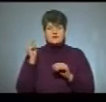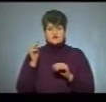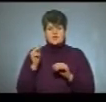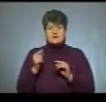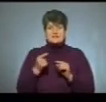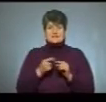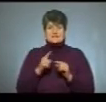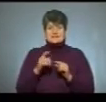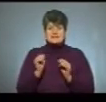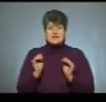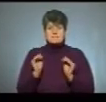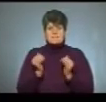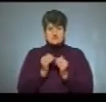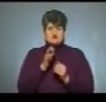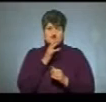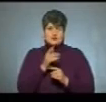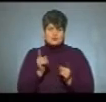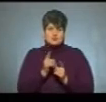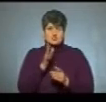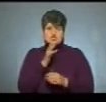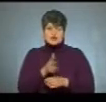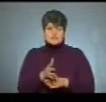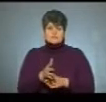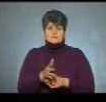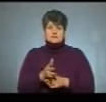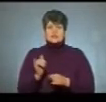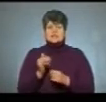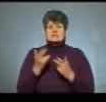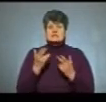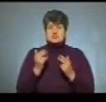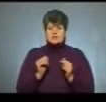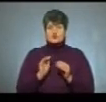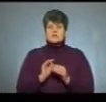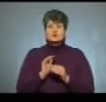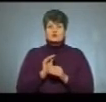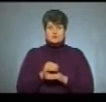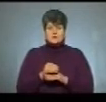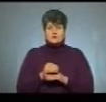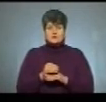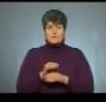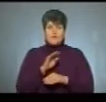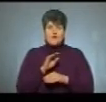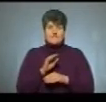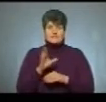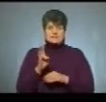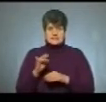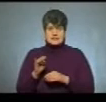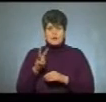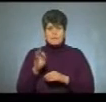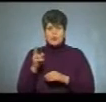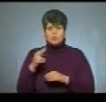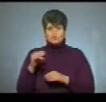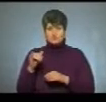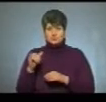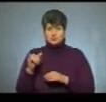менший час, за короткий час. І, звичайно, крім того, додаються їм оці професійні модулі, професійні,